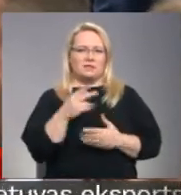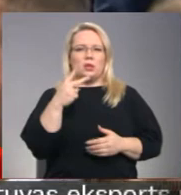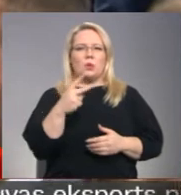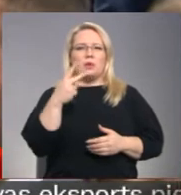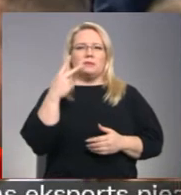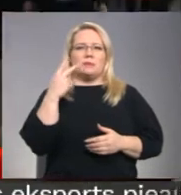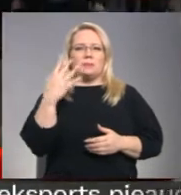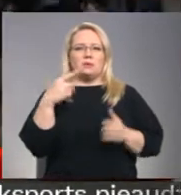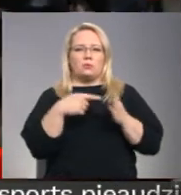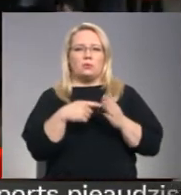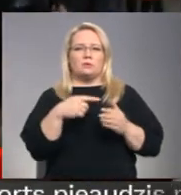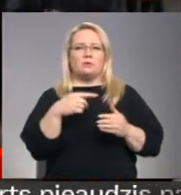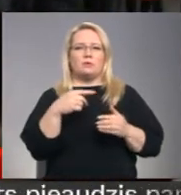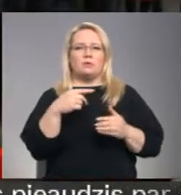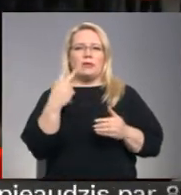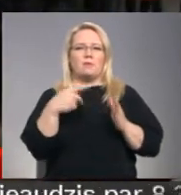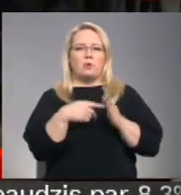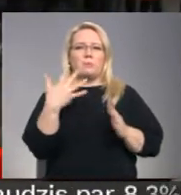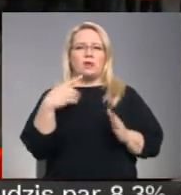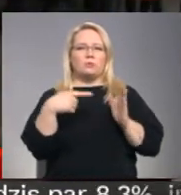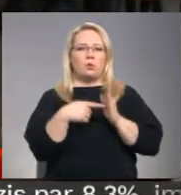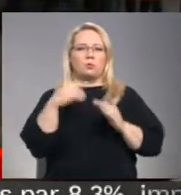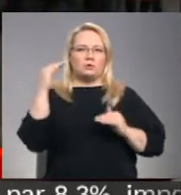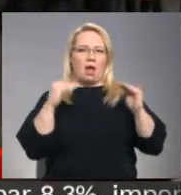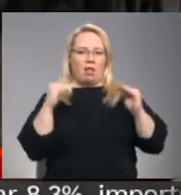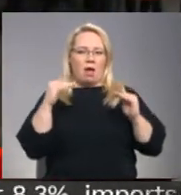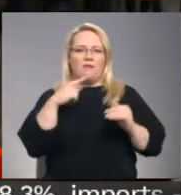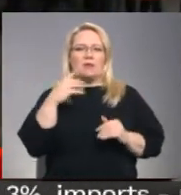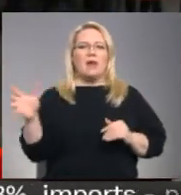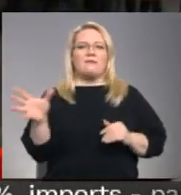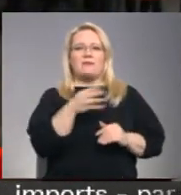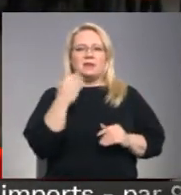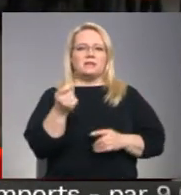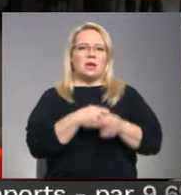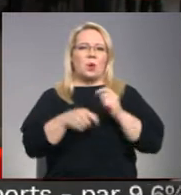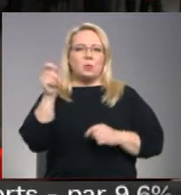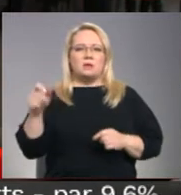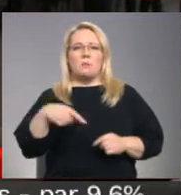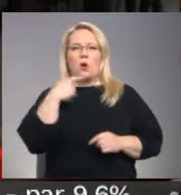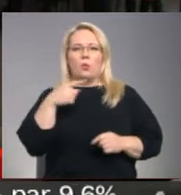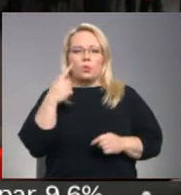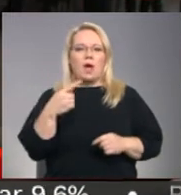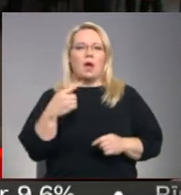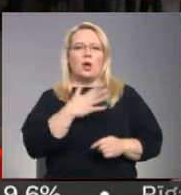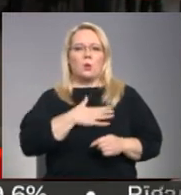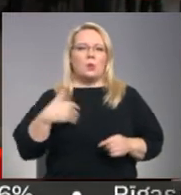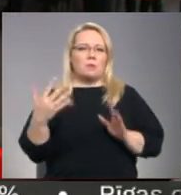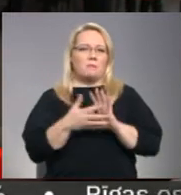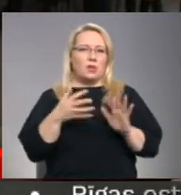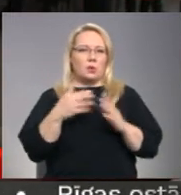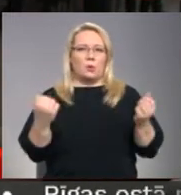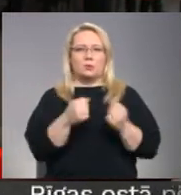punktu skalā. Pilnīgi visi uzņēmumi runā par to, ka katastrofāli trūks darba spēka,